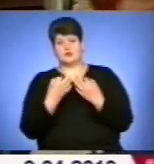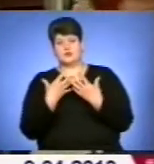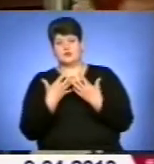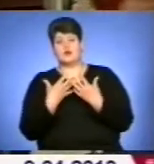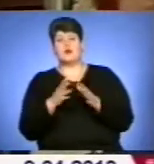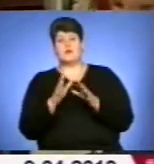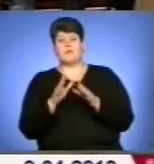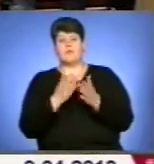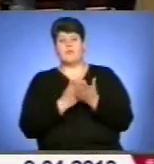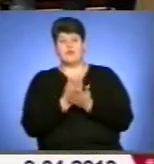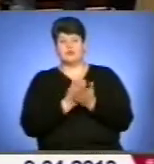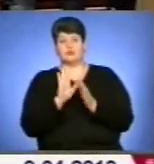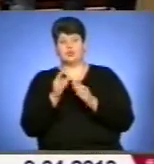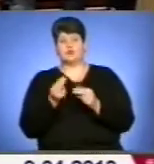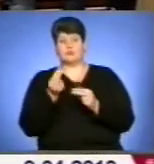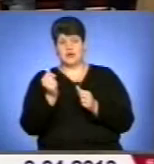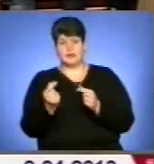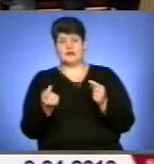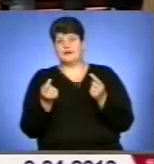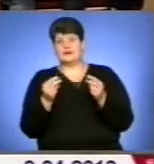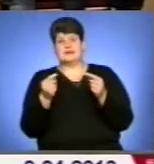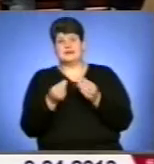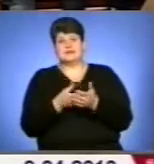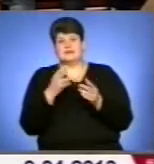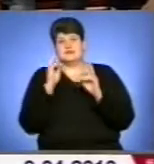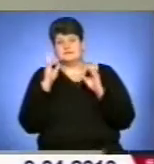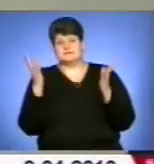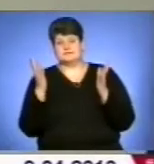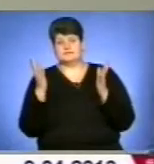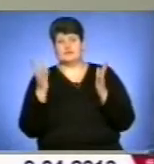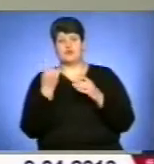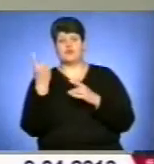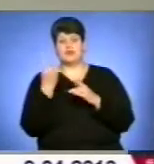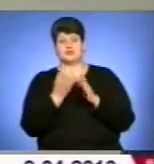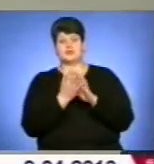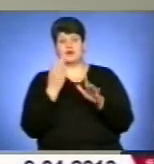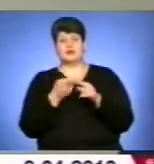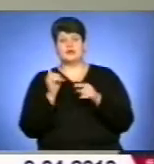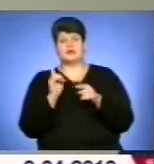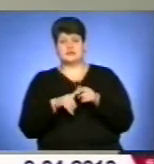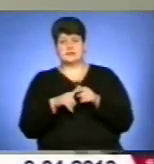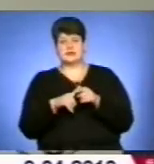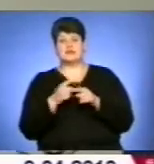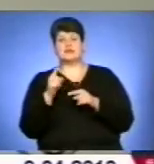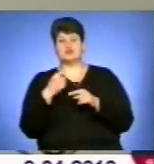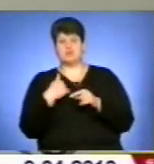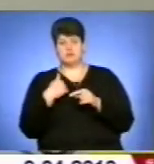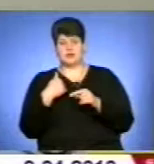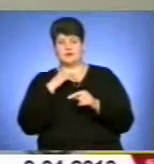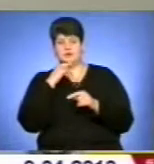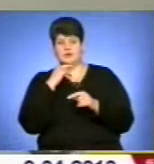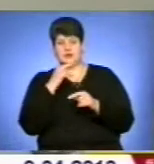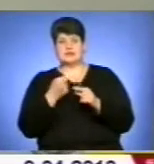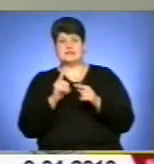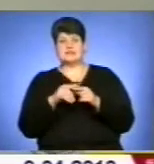Послуги будуть платними. Та конкретних цін поки не оприлюднюють. Першу чергу, звичайно, на чому ми зосереджуємо свою увагу,